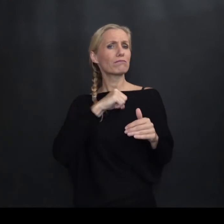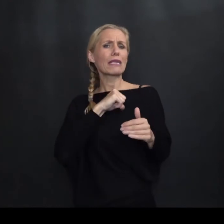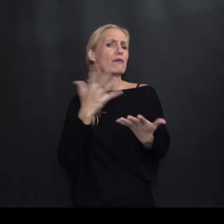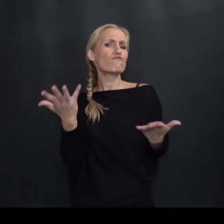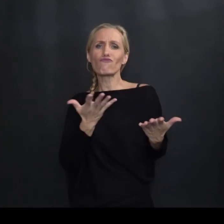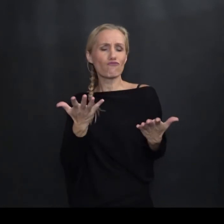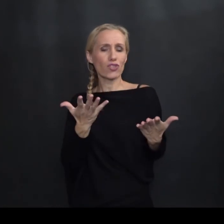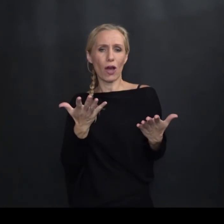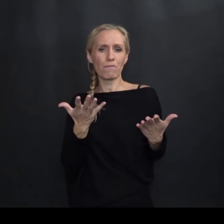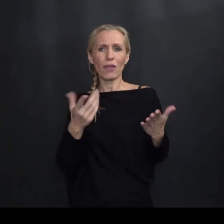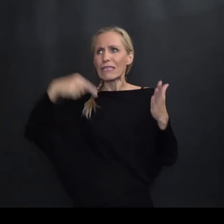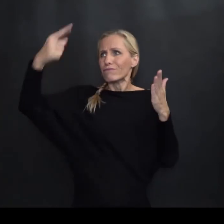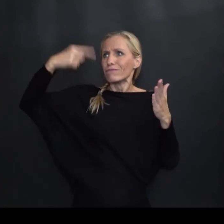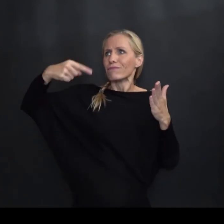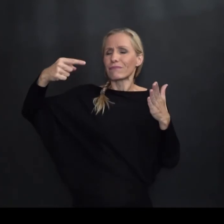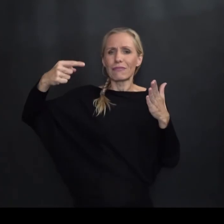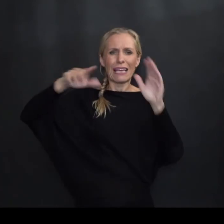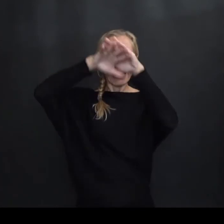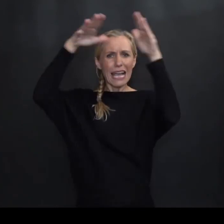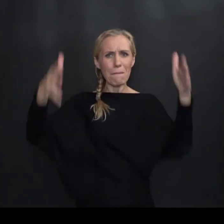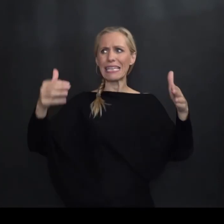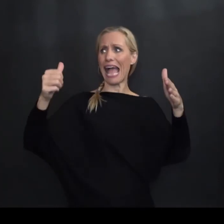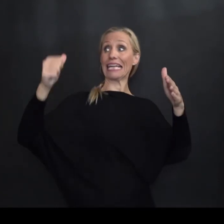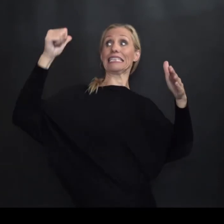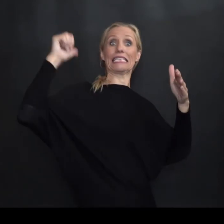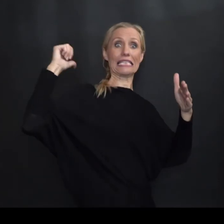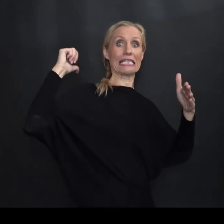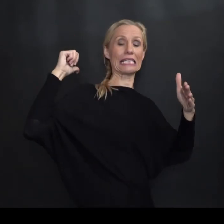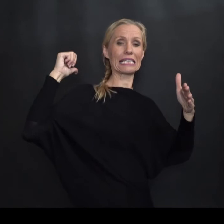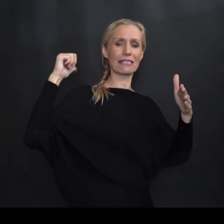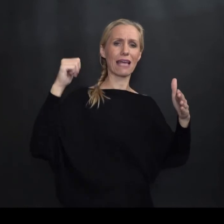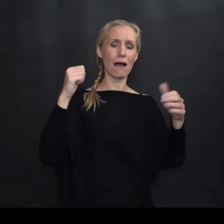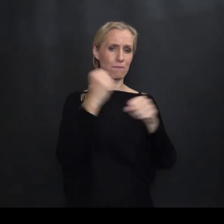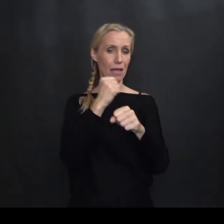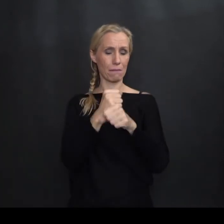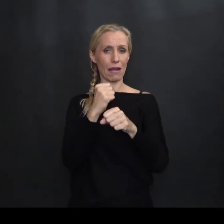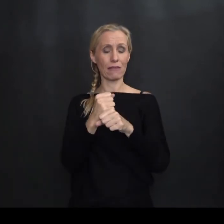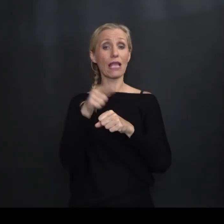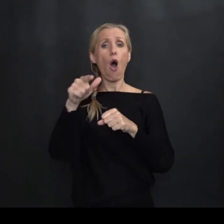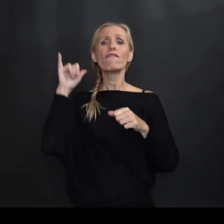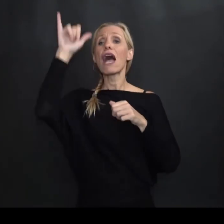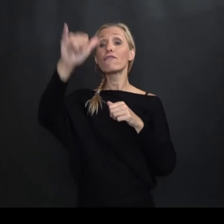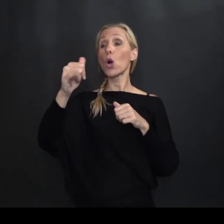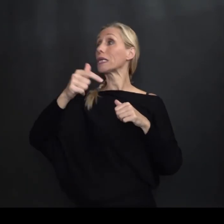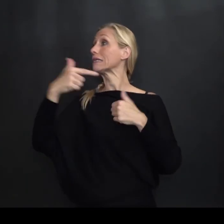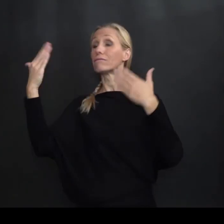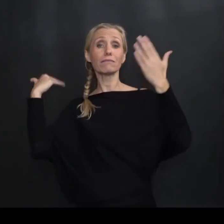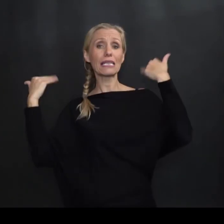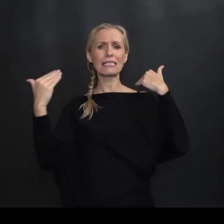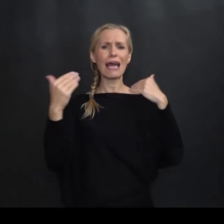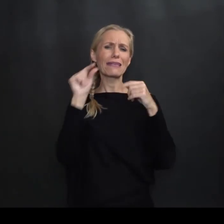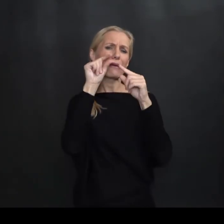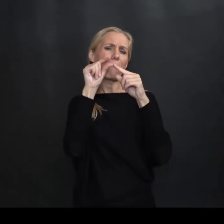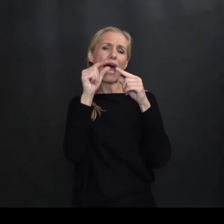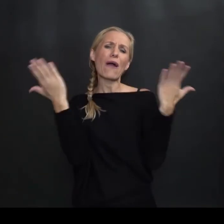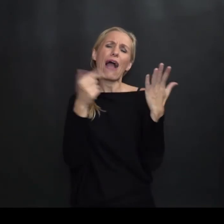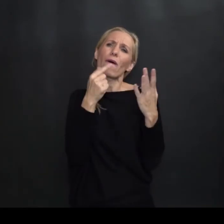Po tome što ima Elisu u građnu Od traga Iza kabine Čak i ovdje Avioni Iza nas Da